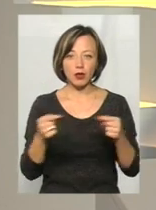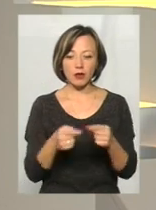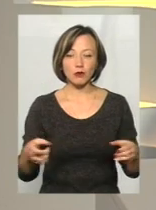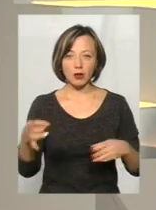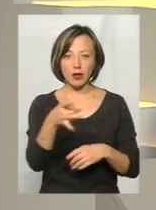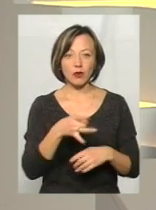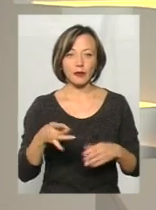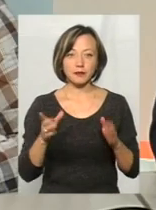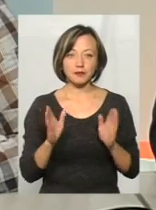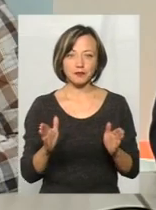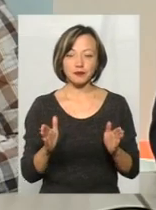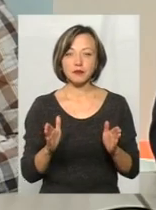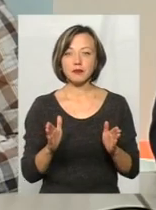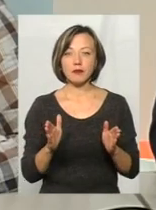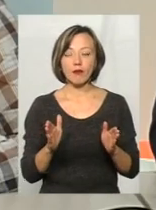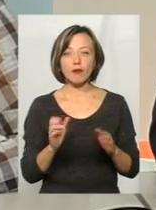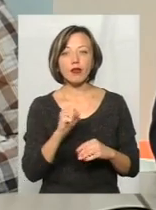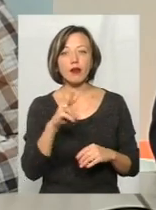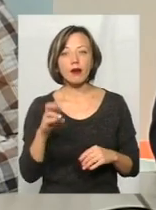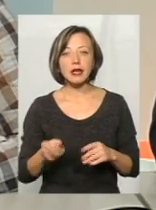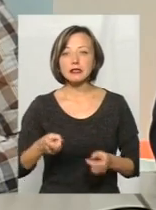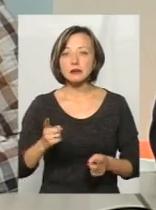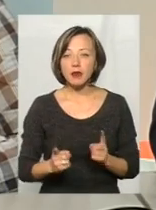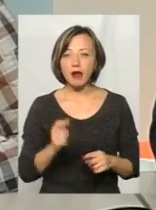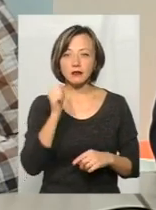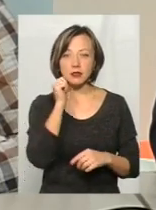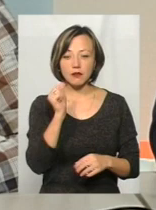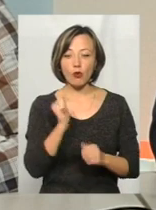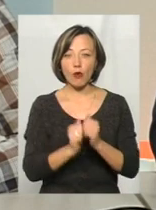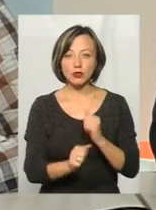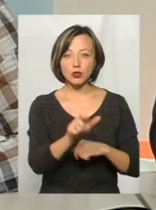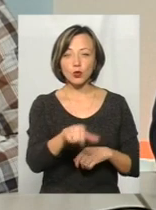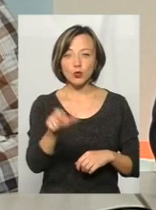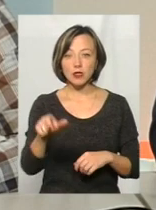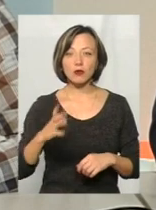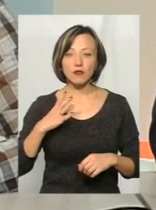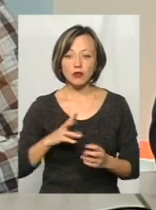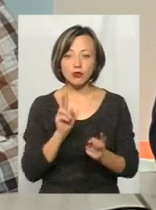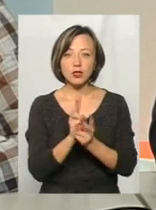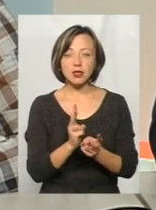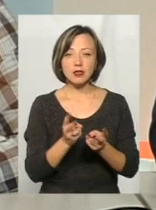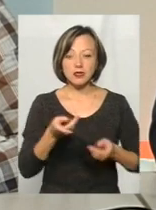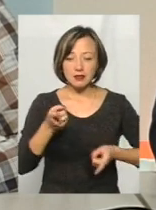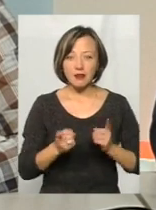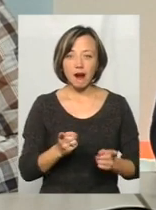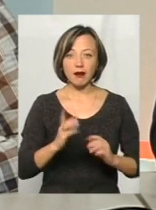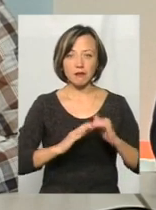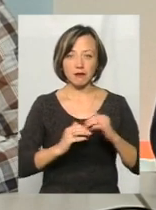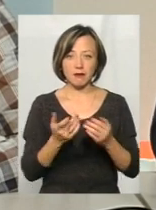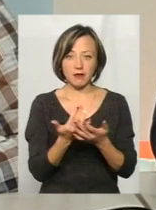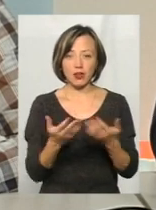регіоні. Можливо. Але, власне, насправді, завтра кожному виборцю доведеться стикатися з практичними речами.